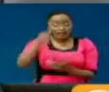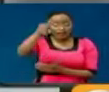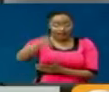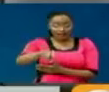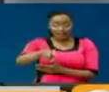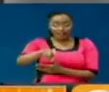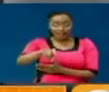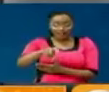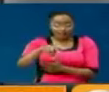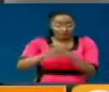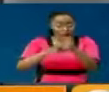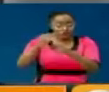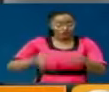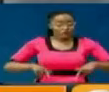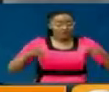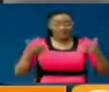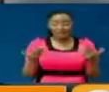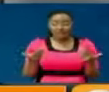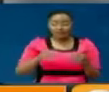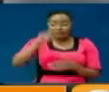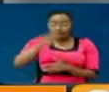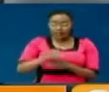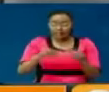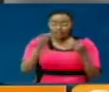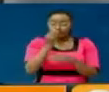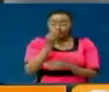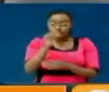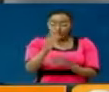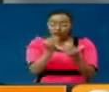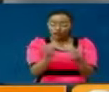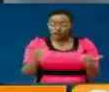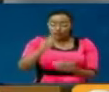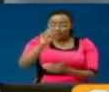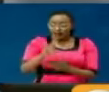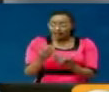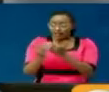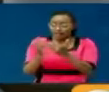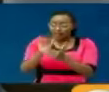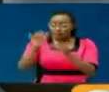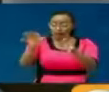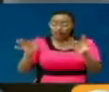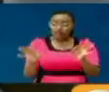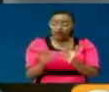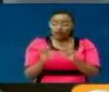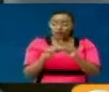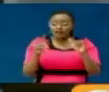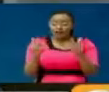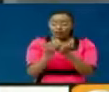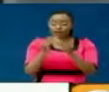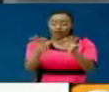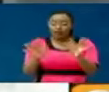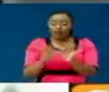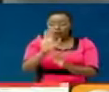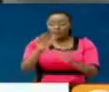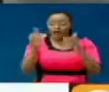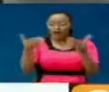wajikimu, lazima walishe watoto wawo, lazima wasimamie wa shugulikia familia zao, watashugulikia familia zao na